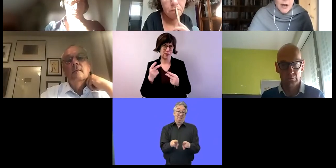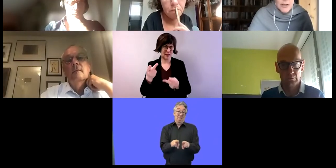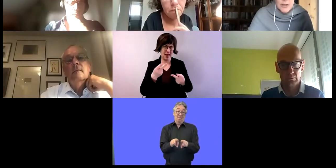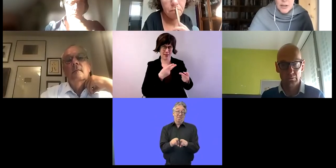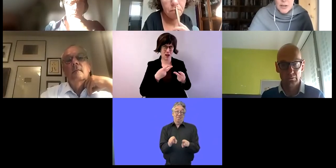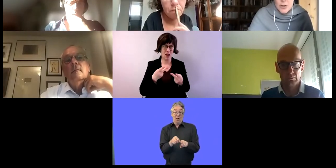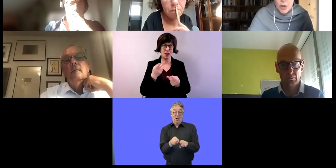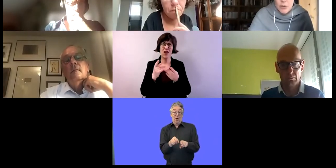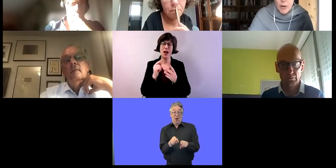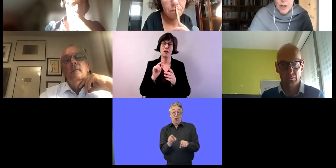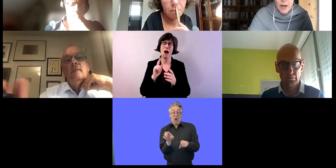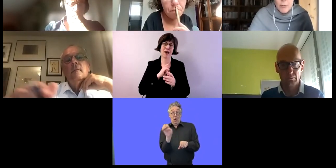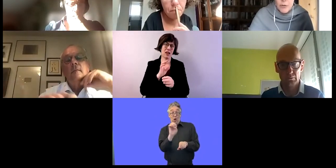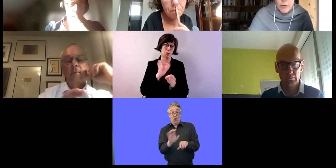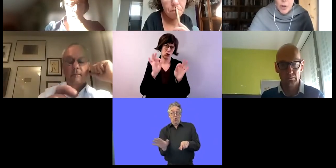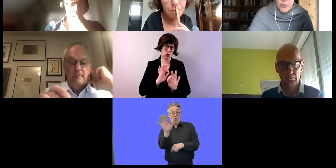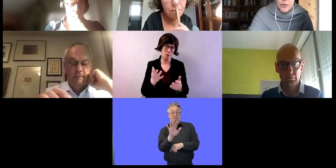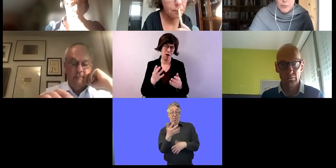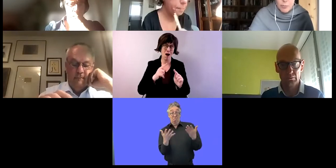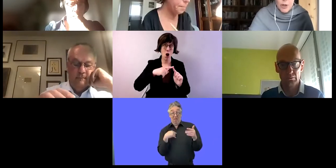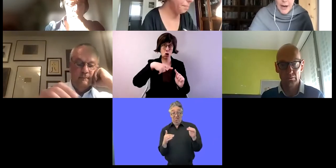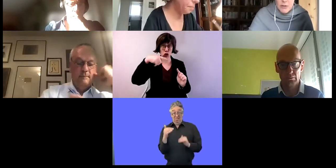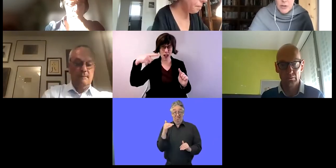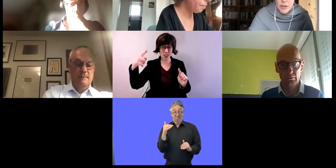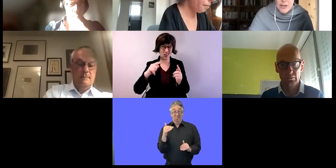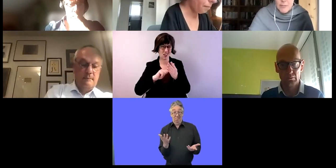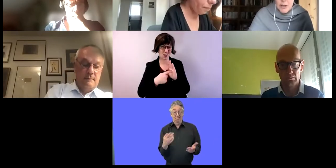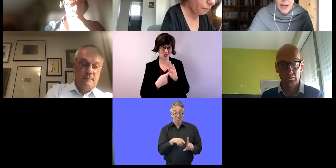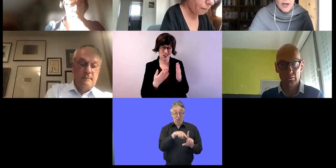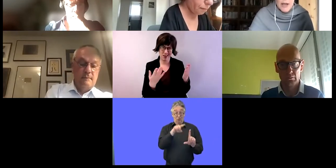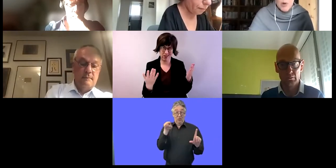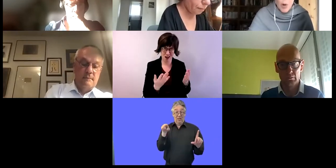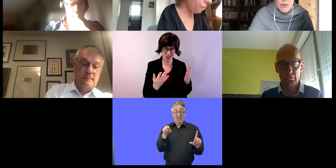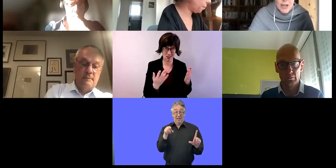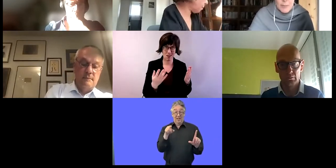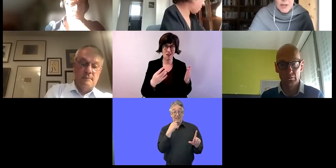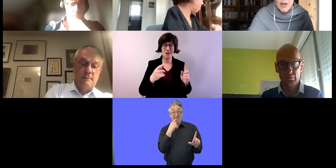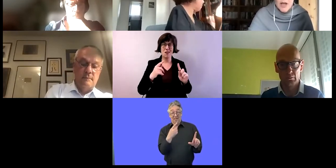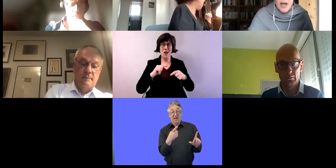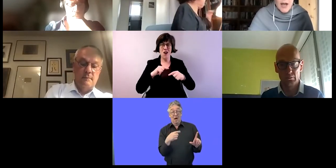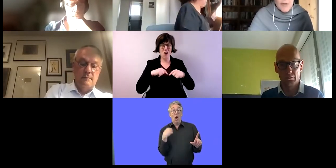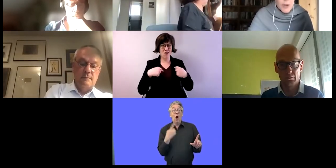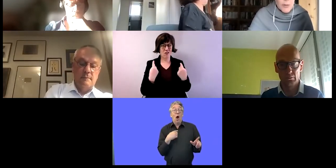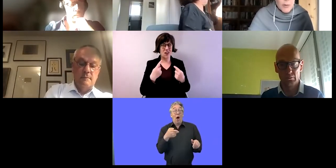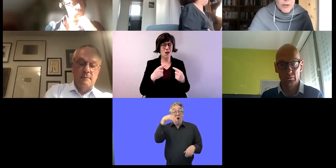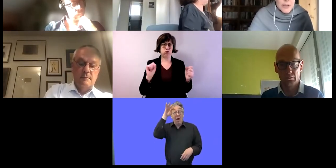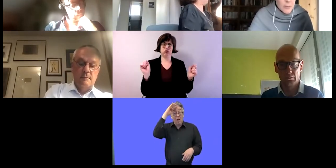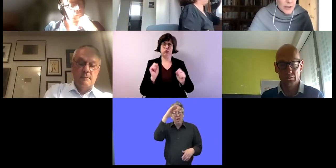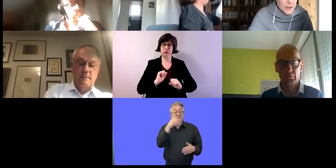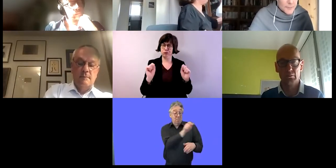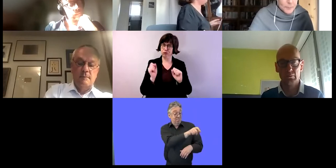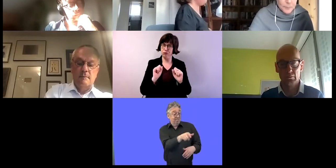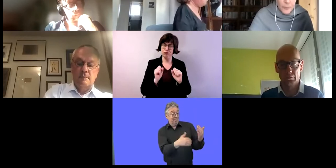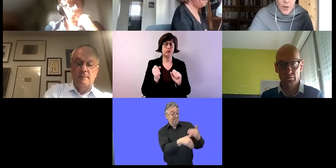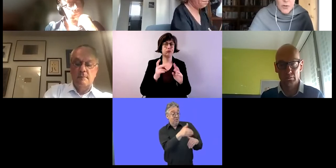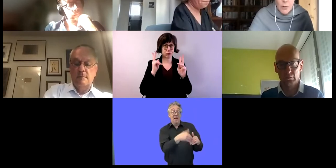vielleicht ein bisschen schlimmer. Unsere Statistiken zeigen, dass wir die deutlichste oder eine